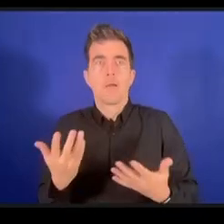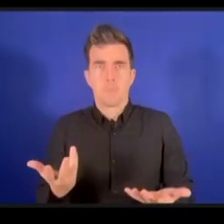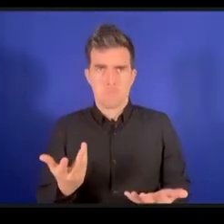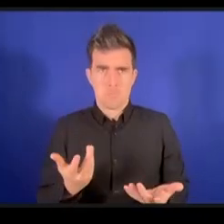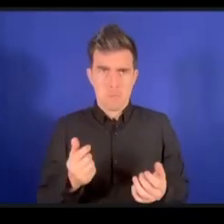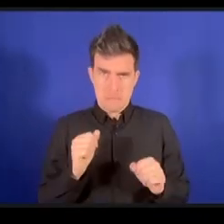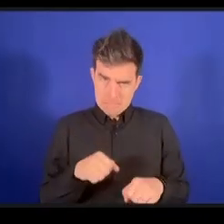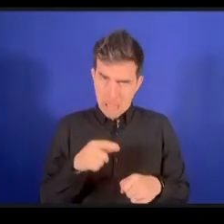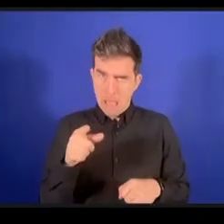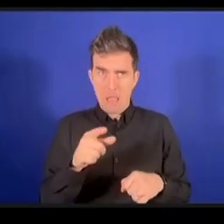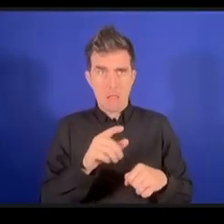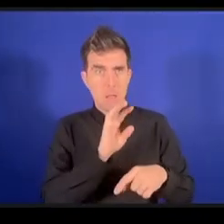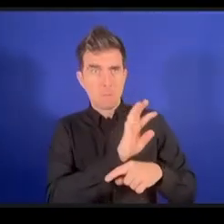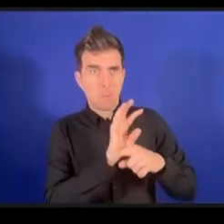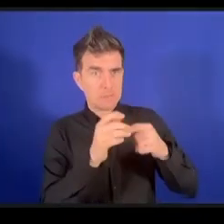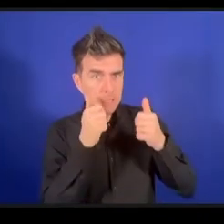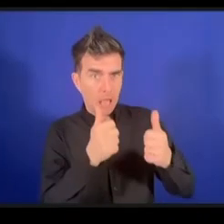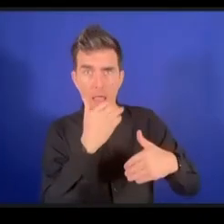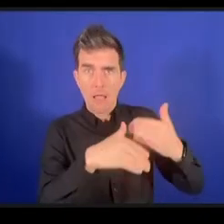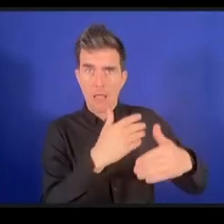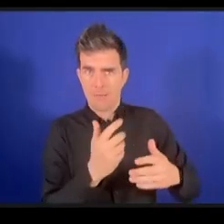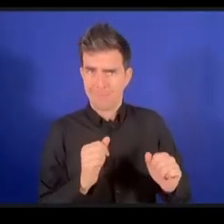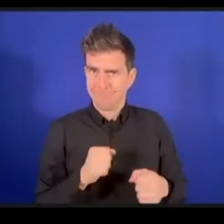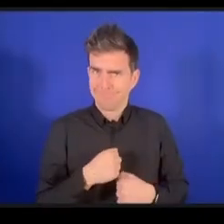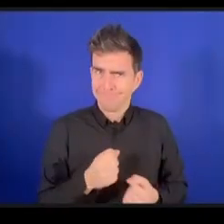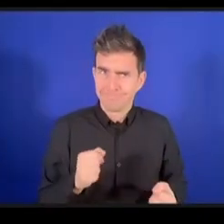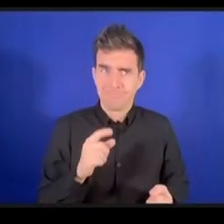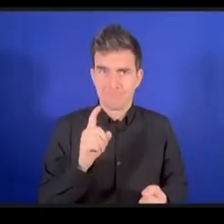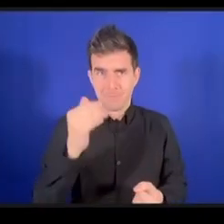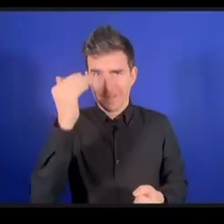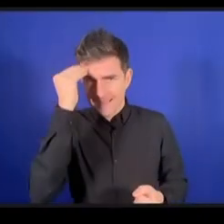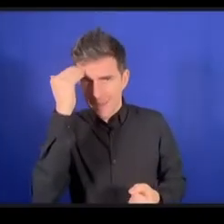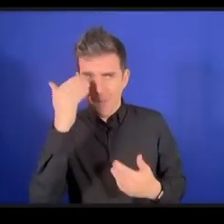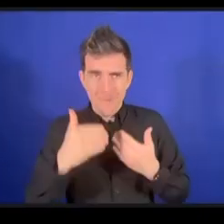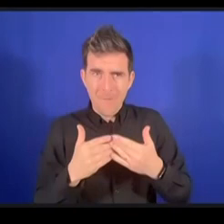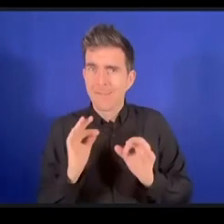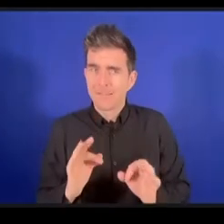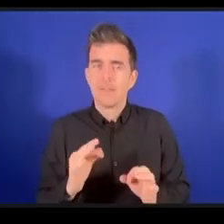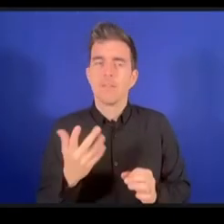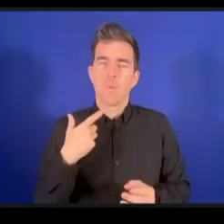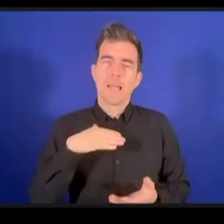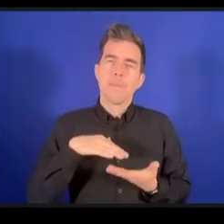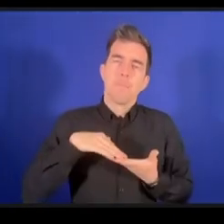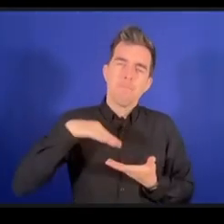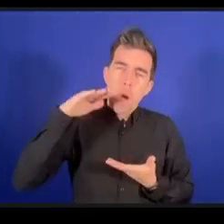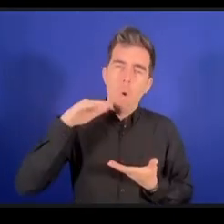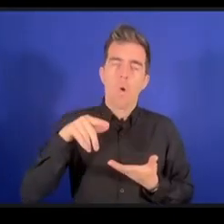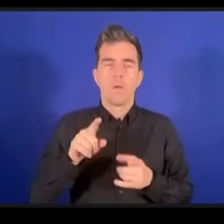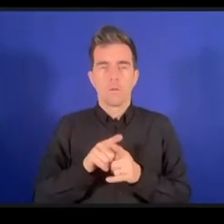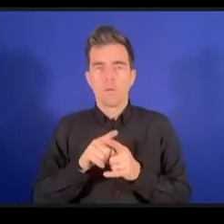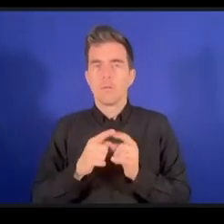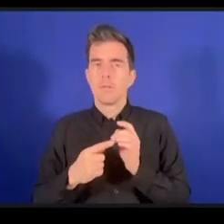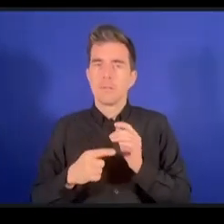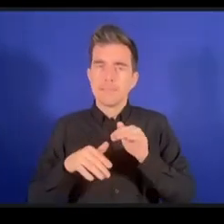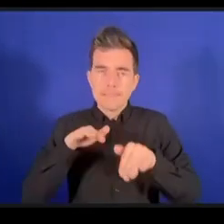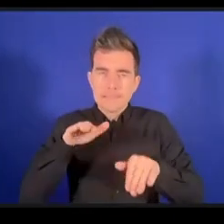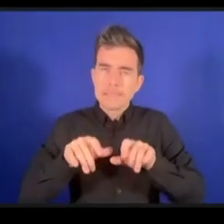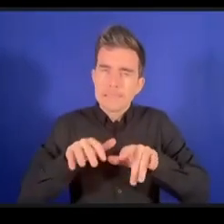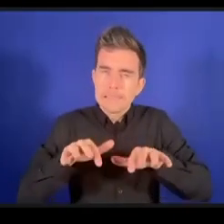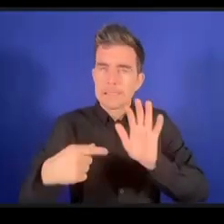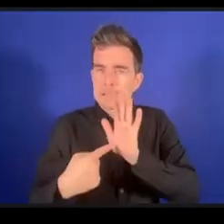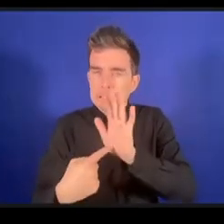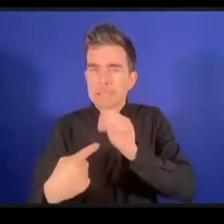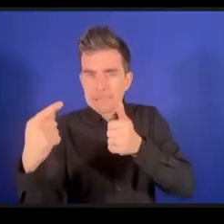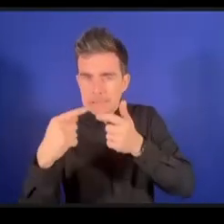يمكنك أن تبني صفحة على موقع شباكي يمكن أن تعمل بصورة جيدة مع قارئ الشاشة سكرين